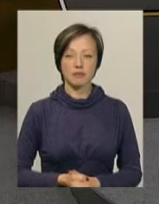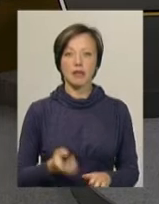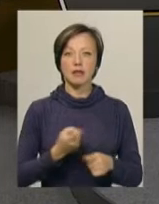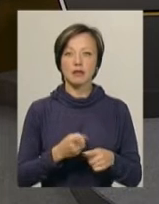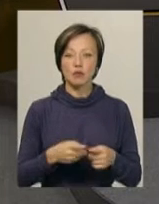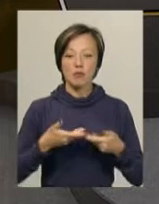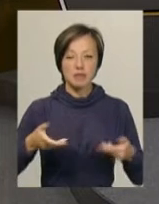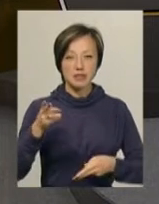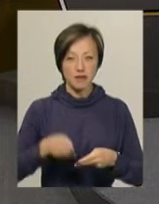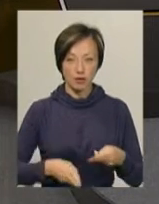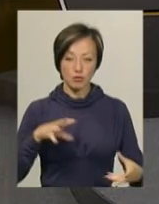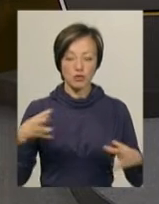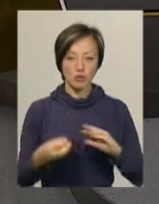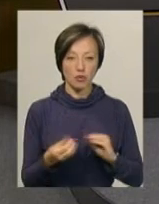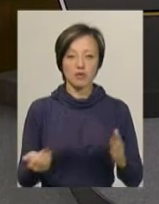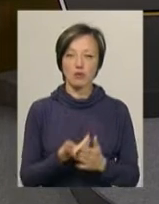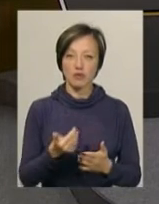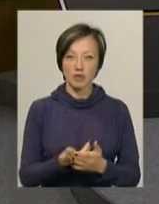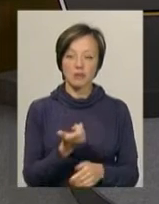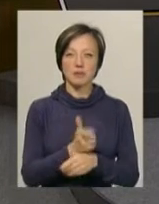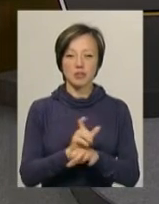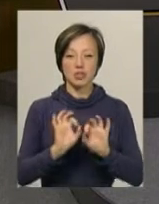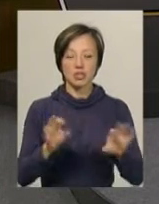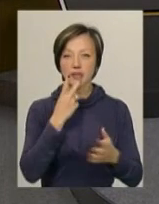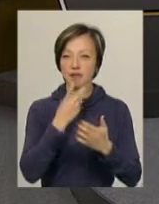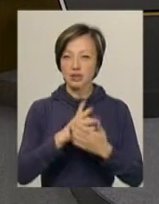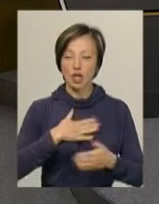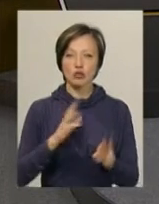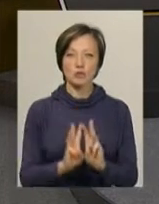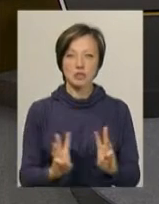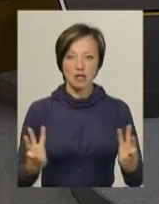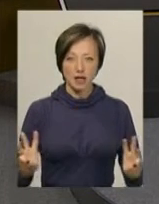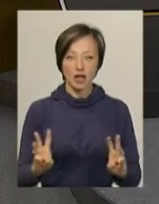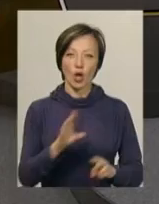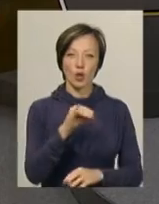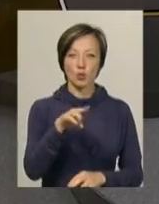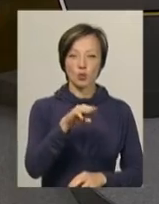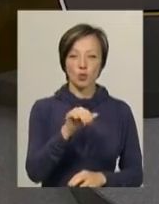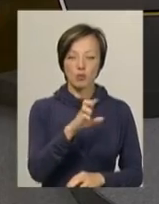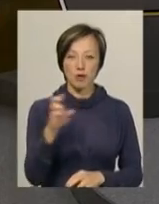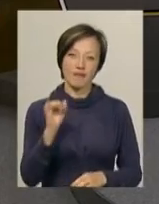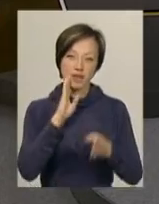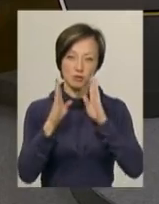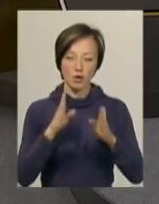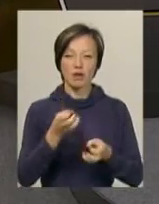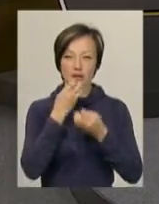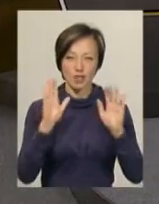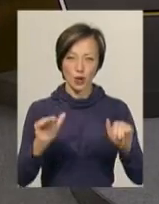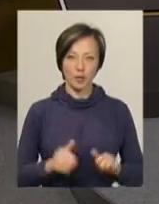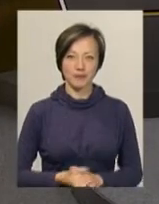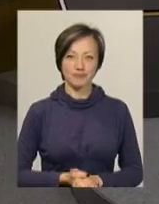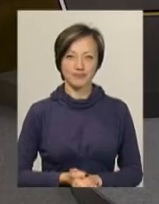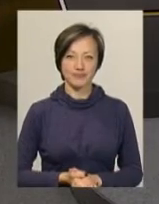І на цьому ми завершуємо підсумковий випуск новин. Більше дивіться на нашому сайті, на каналі Ютуб та у мережі Фейсбук. На все добре.